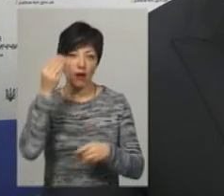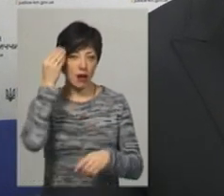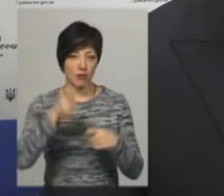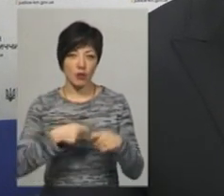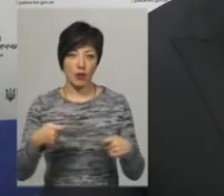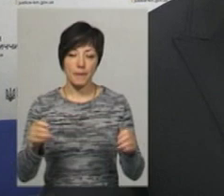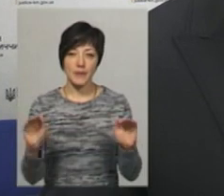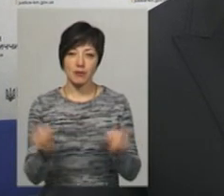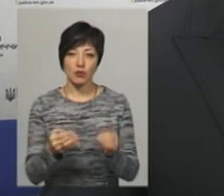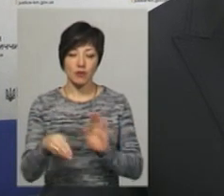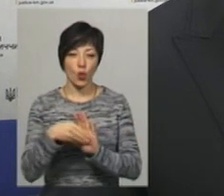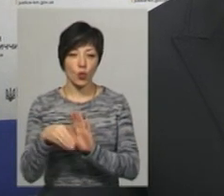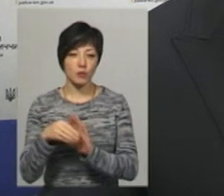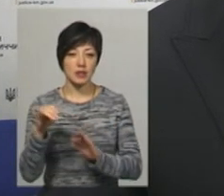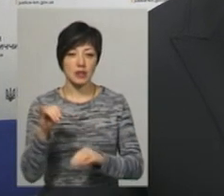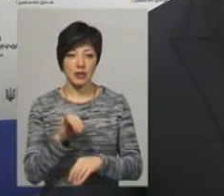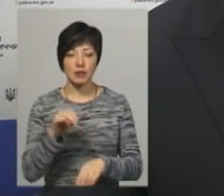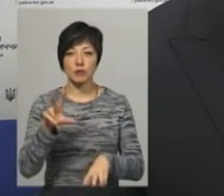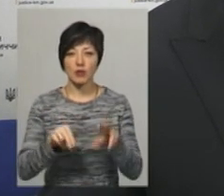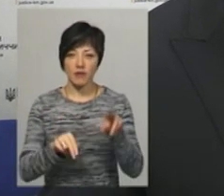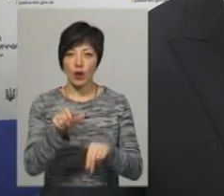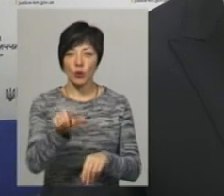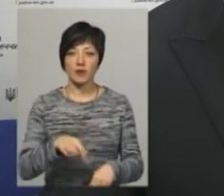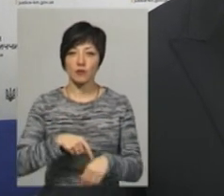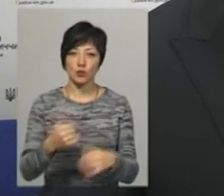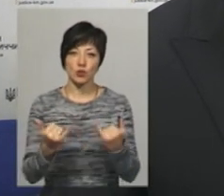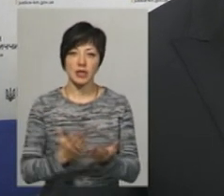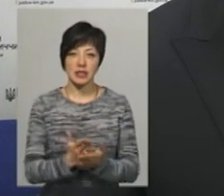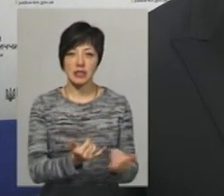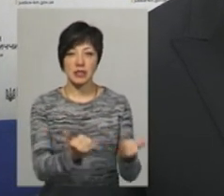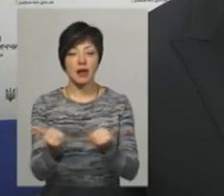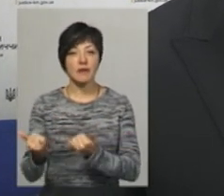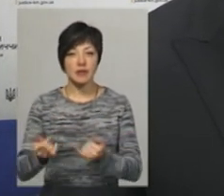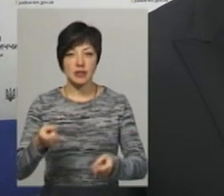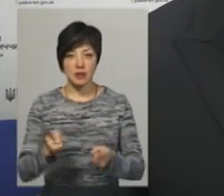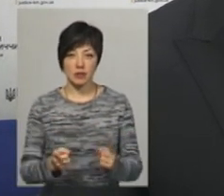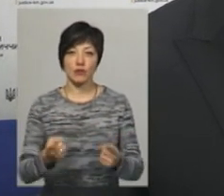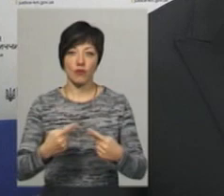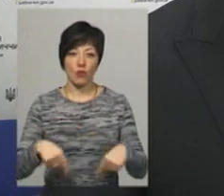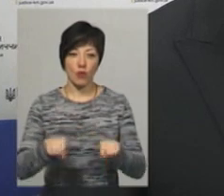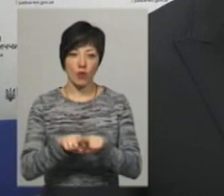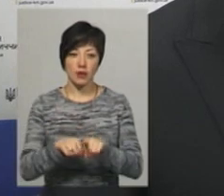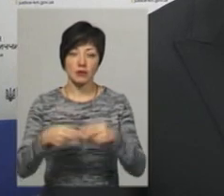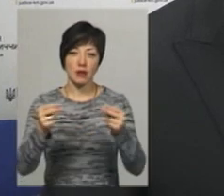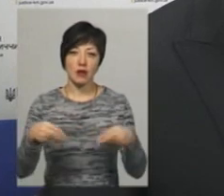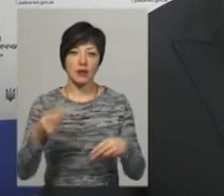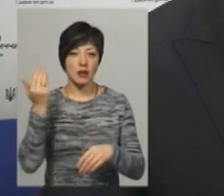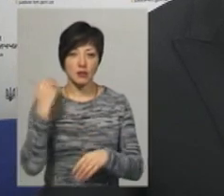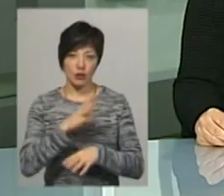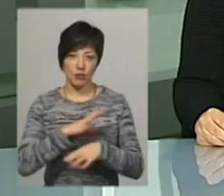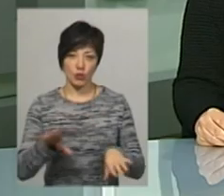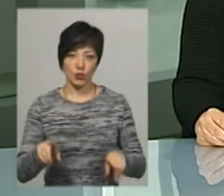мінімізована корупція. Сподіваємось, що люди відчули сучасний сервіс в органах ДРАЦ, коли такого рішення не було.